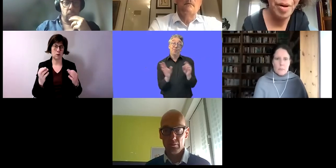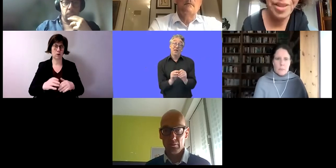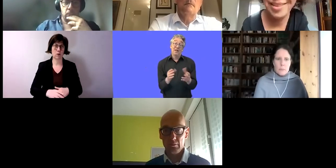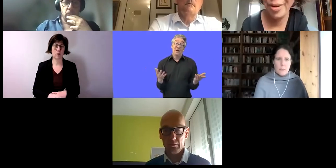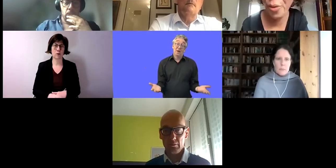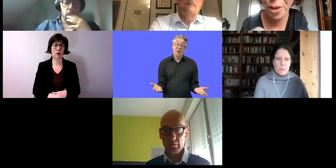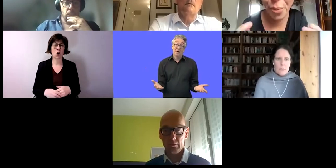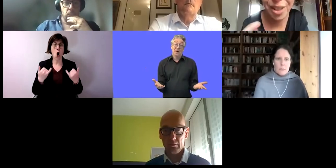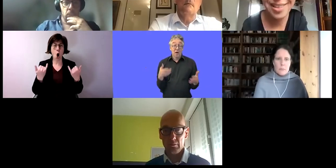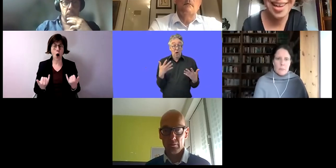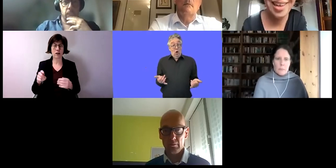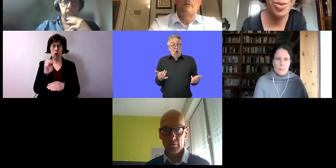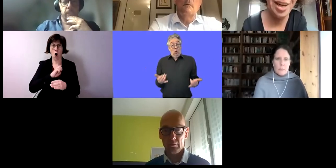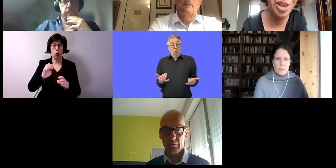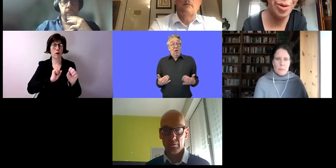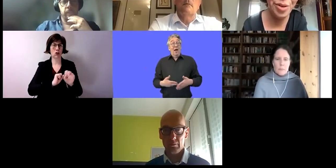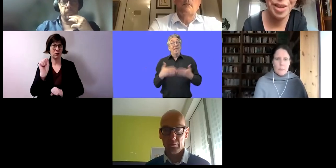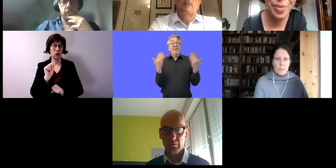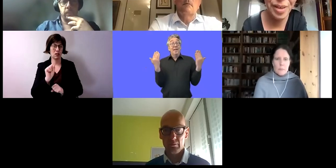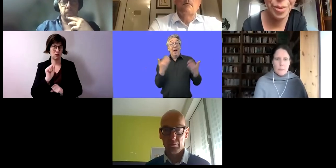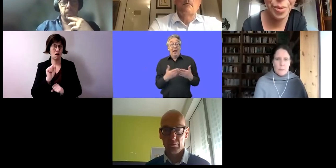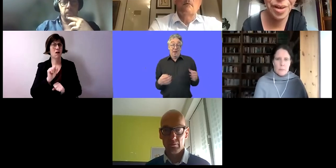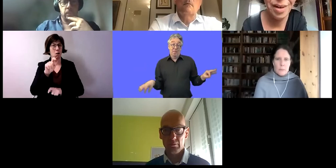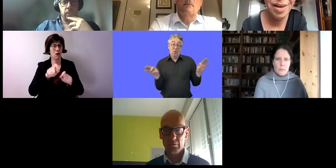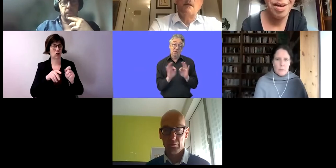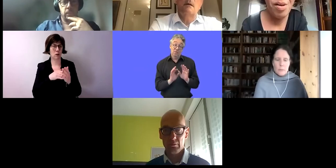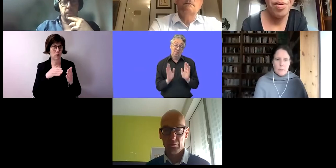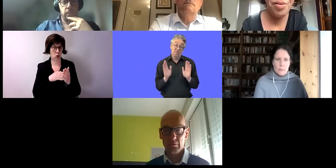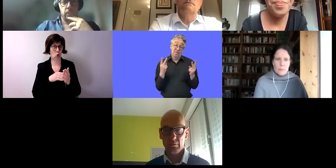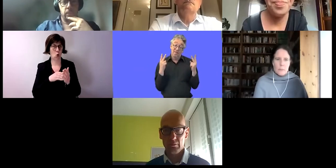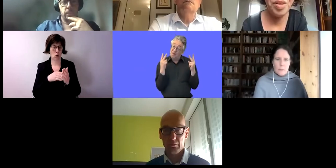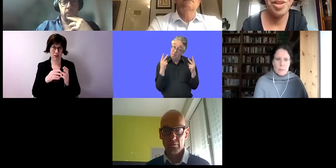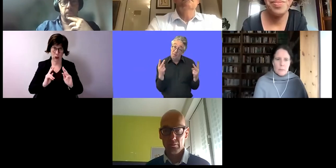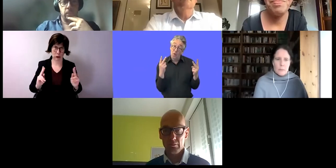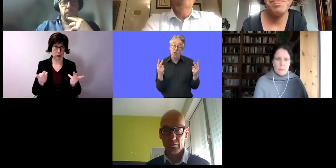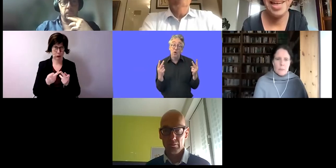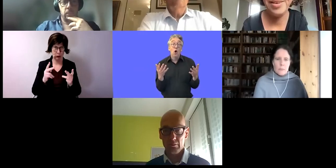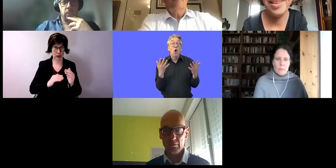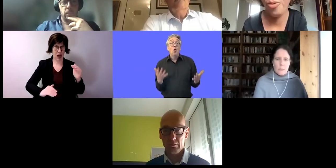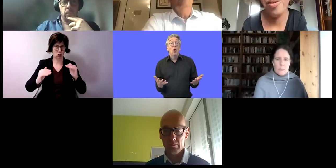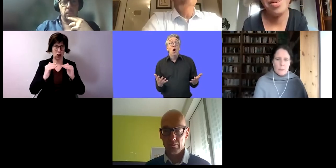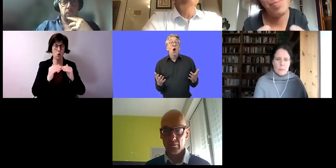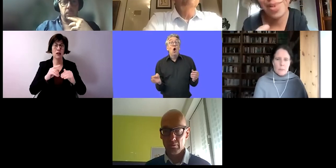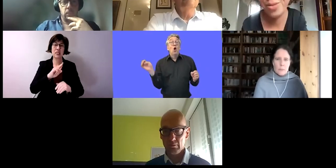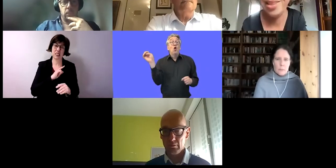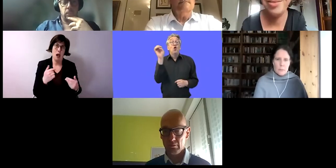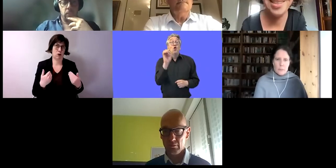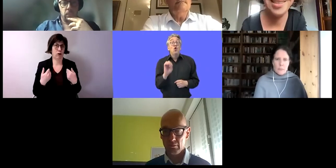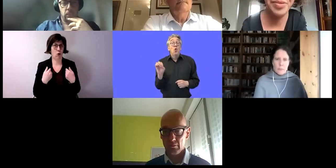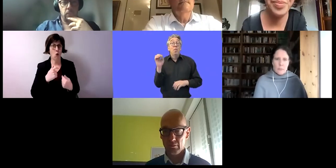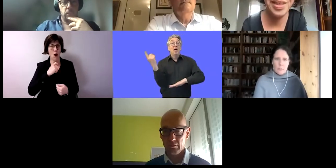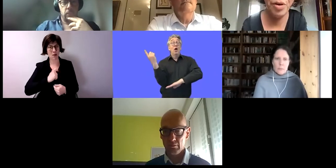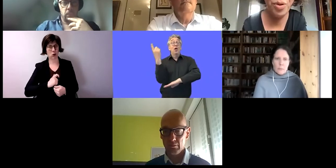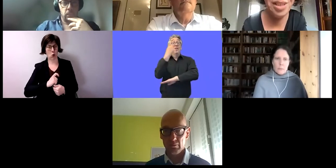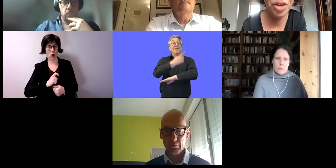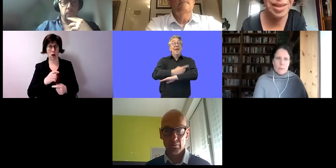Heute ist der Europäische Protesttag zur Gleichstellung von Menschen mit Behinderung und ich bin halt sehr froh, es ist persönlich ein wichtiges